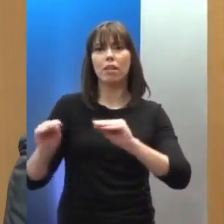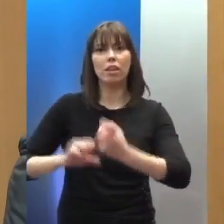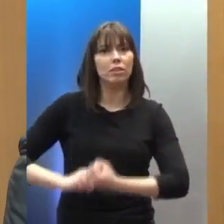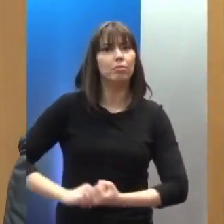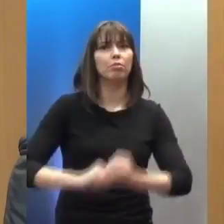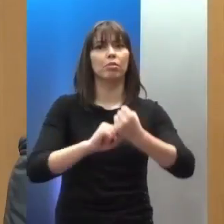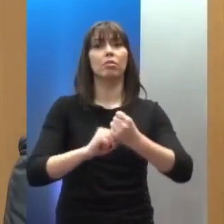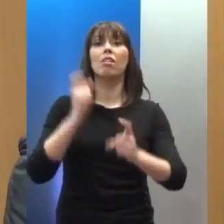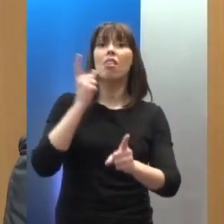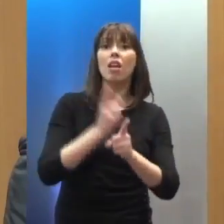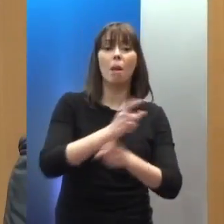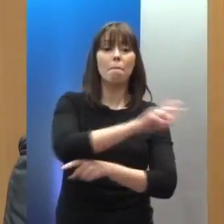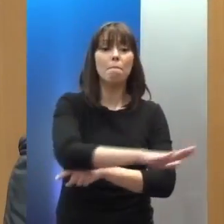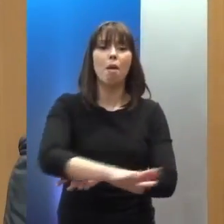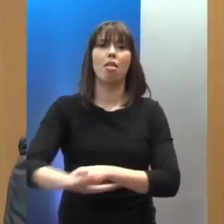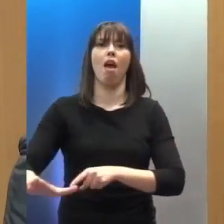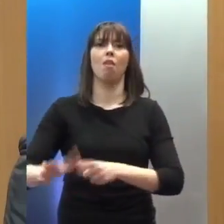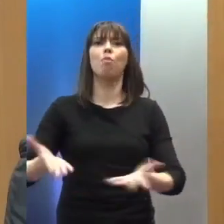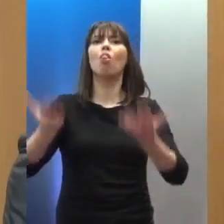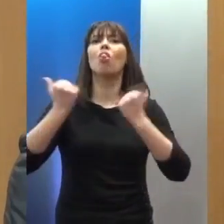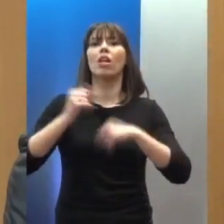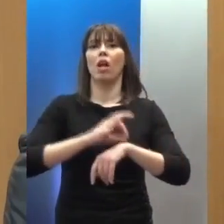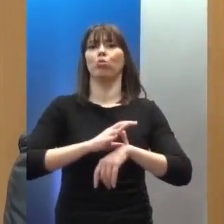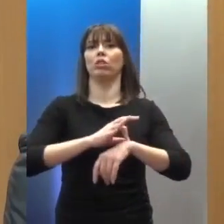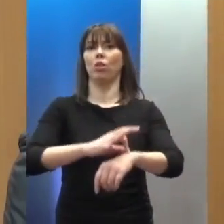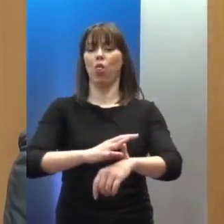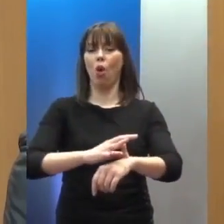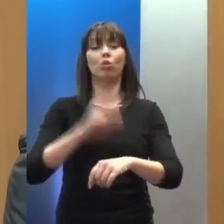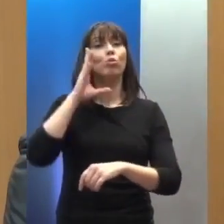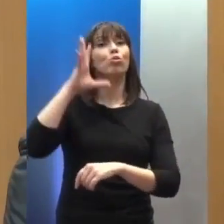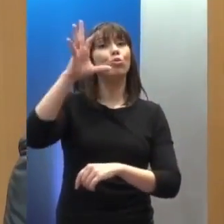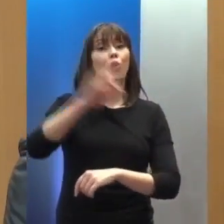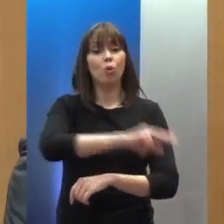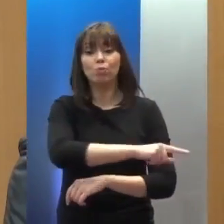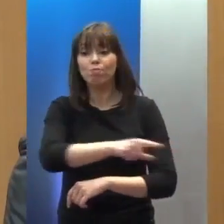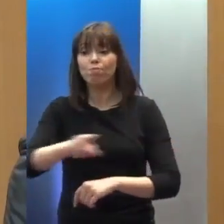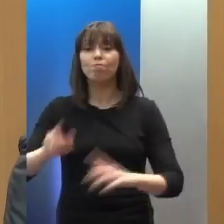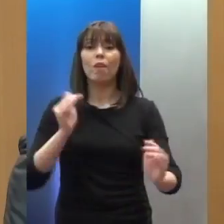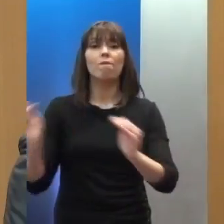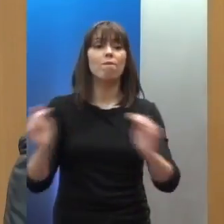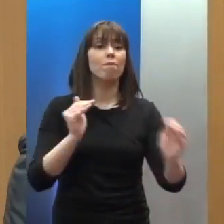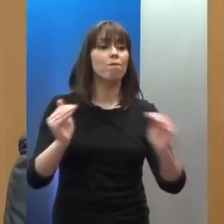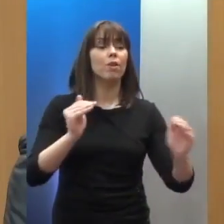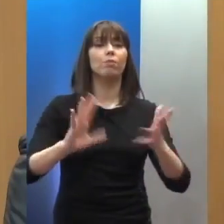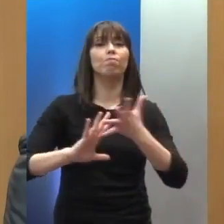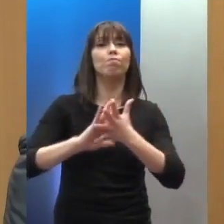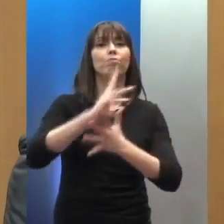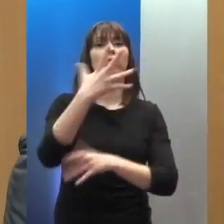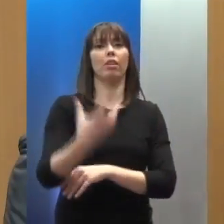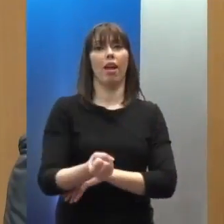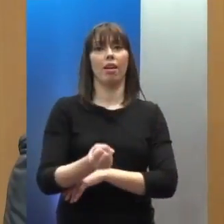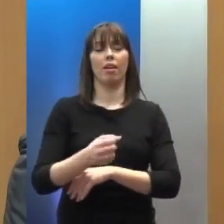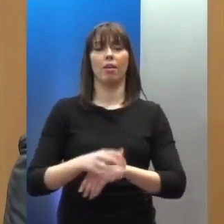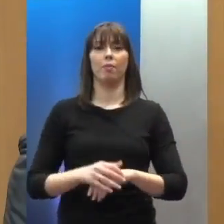ανήλικων ασυνόδευτων και μη, φροντίζοντας για το βέλτιστο συμφέρον και την ευημερία τους. Οι